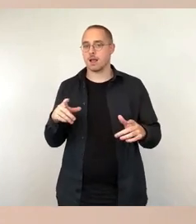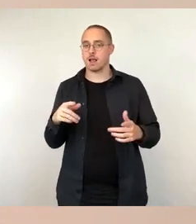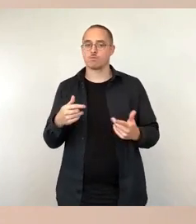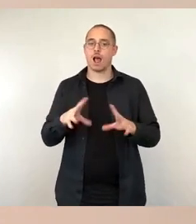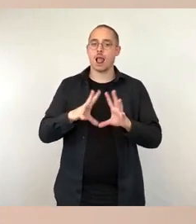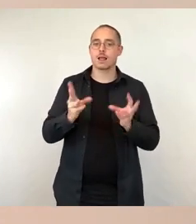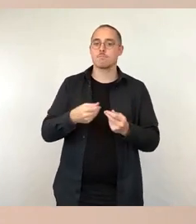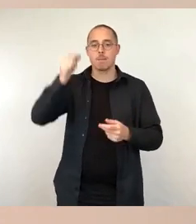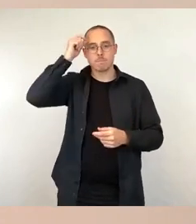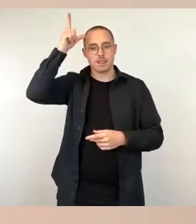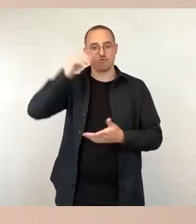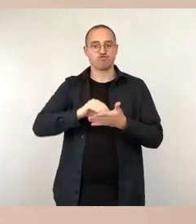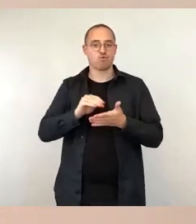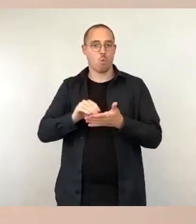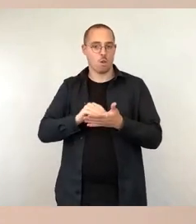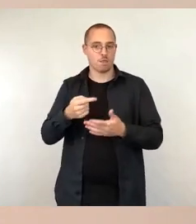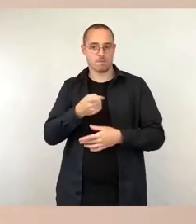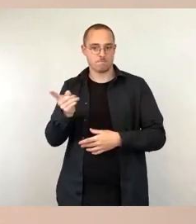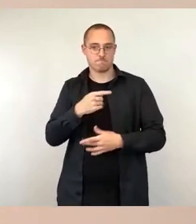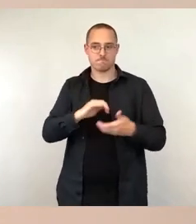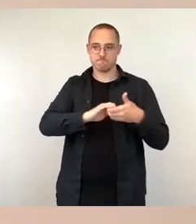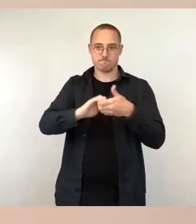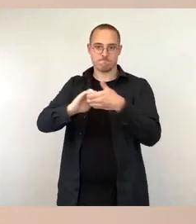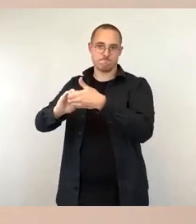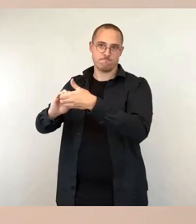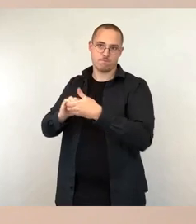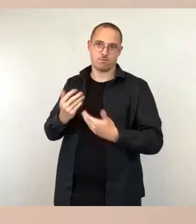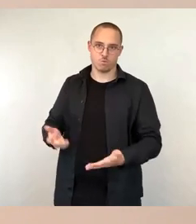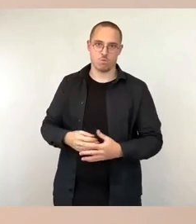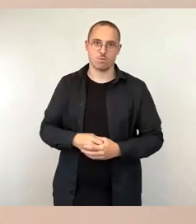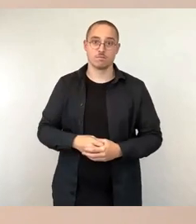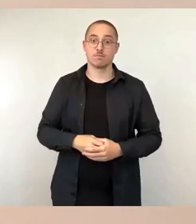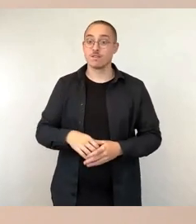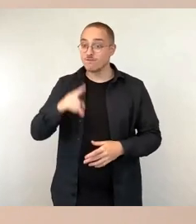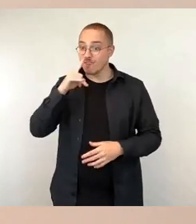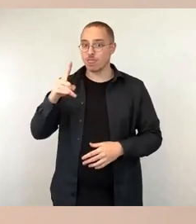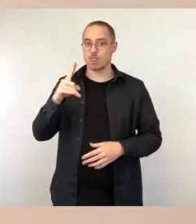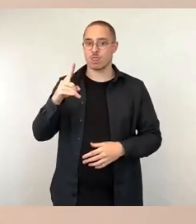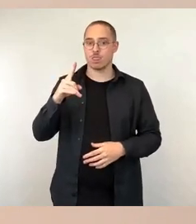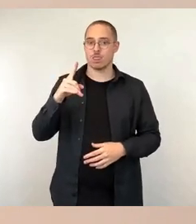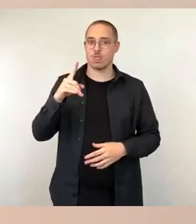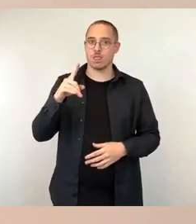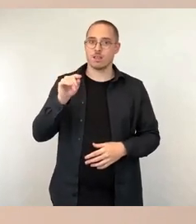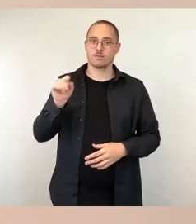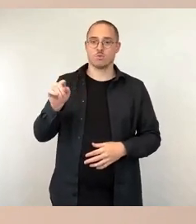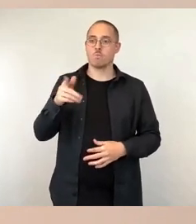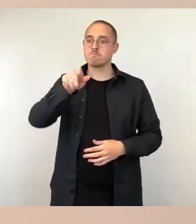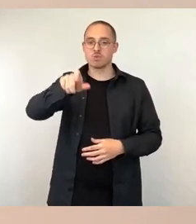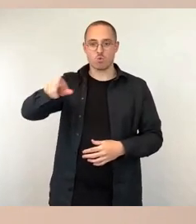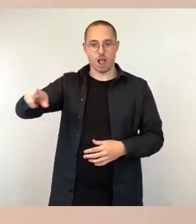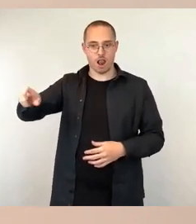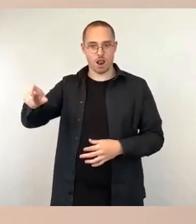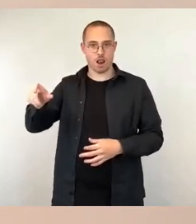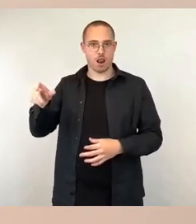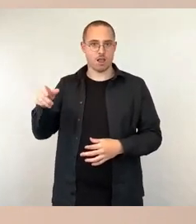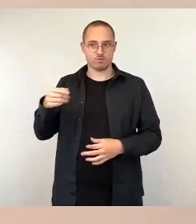Bildungseinrichtungen vollumfänglich hinsichtlich des Personalaufwandes finanziert werden können. Das